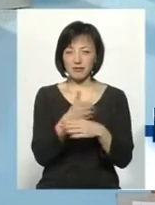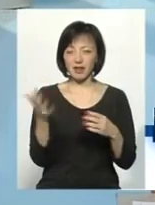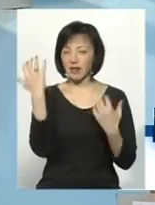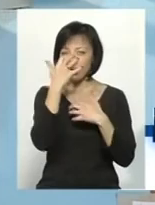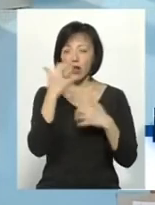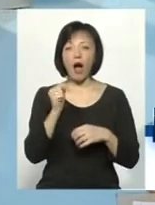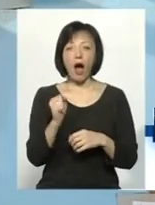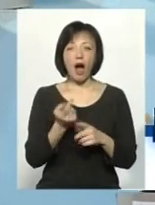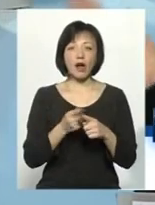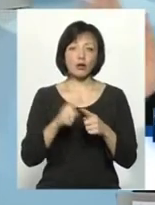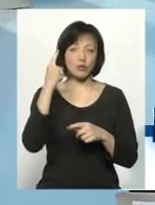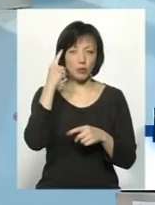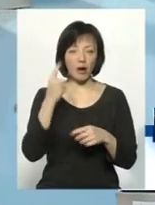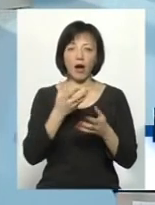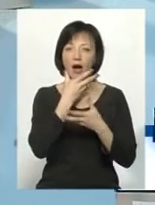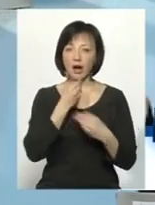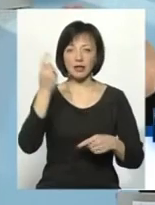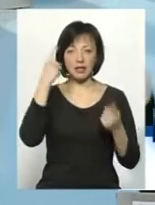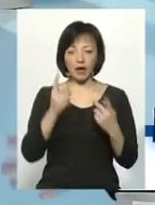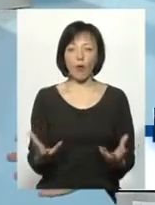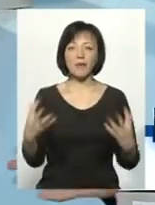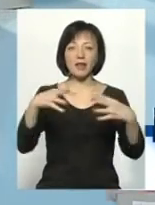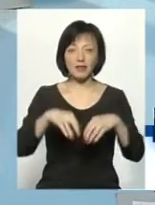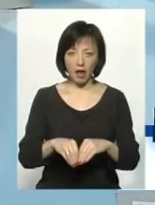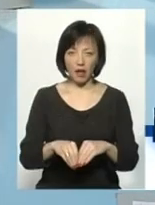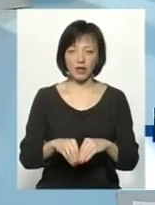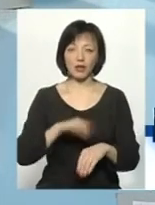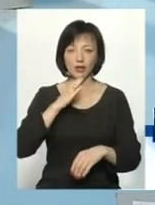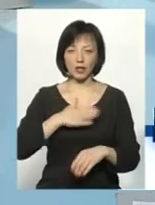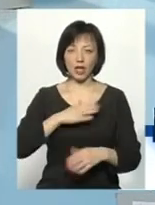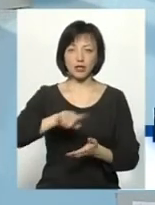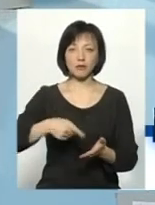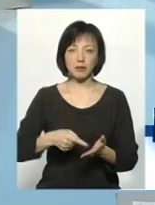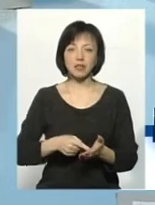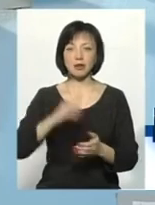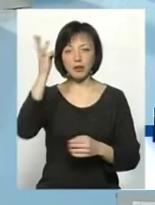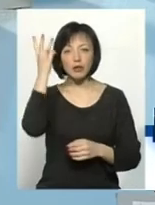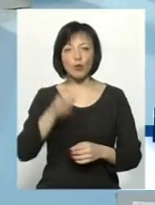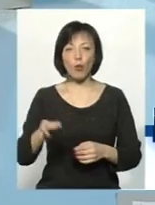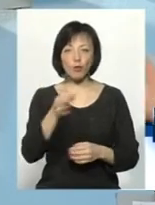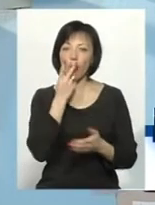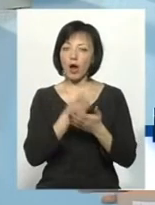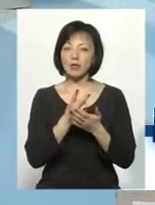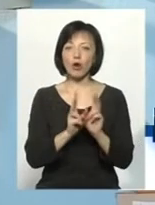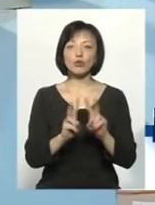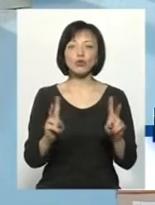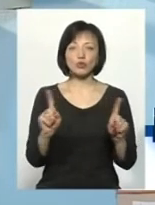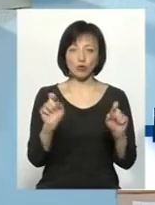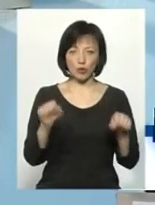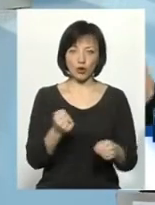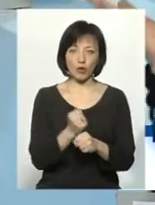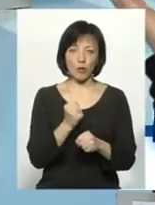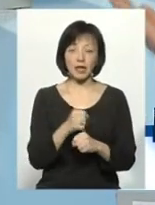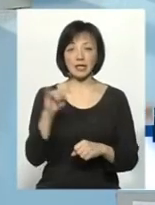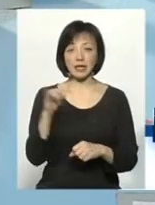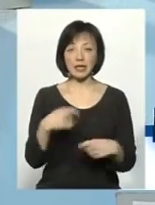Але, думаю, це була би така гарна ідея, яка би об'єднала наше місто, наша Хмельницька область, показала, хто що може робити.